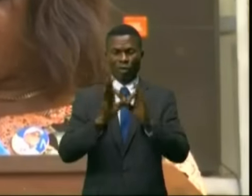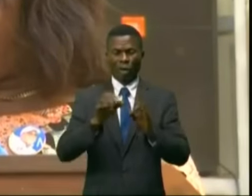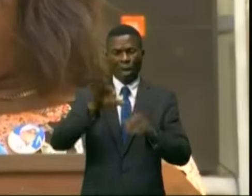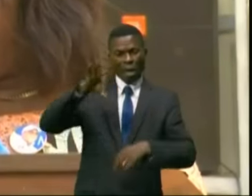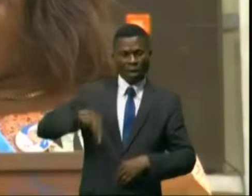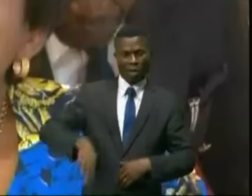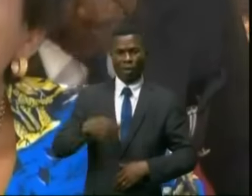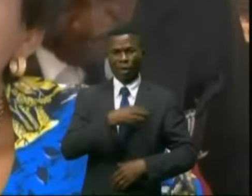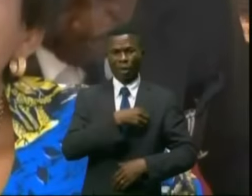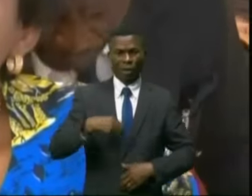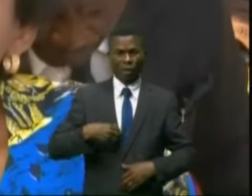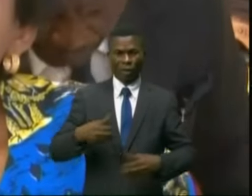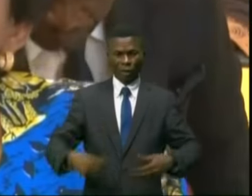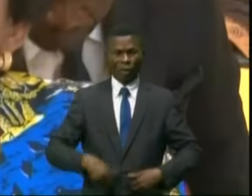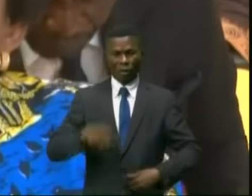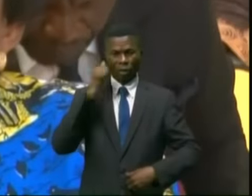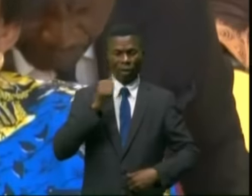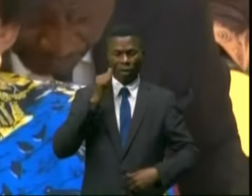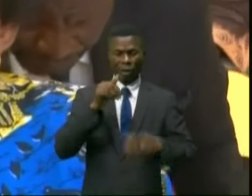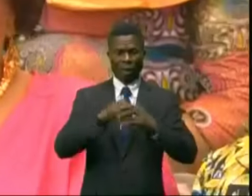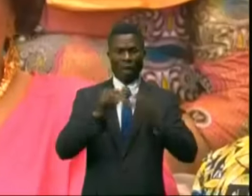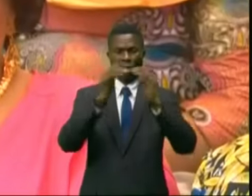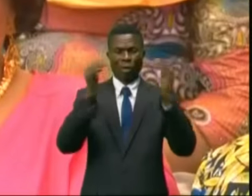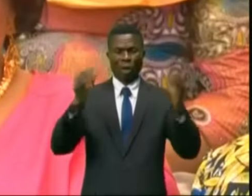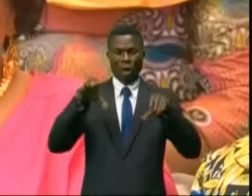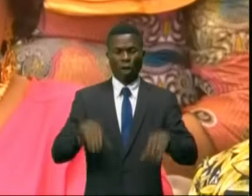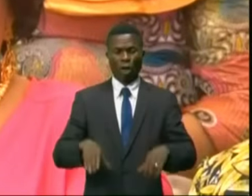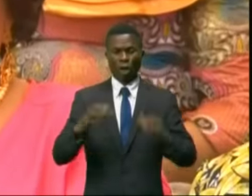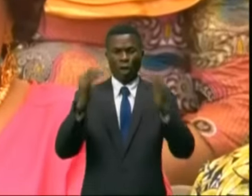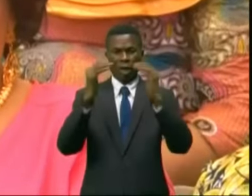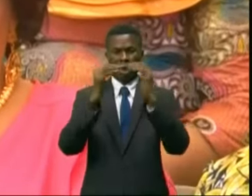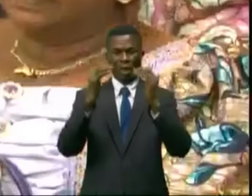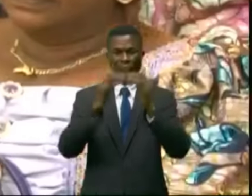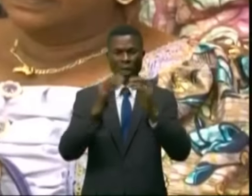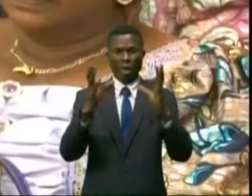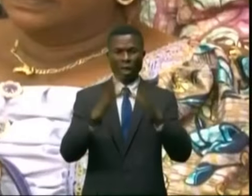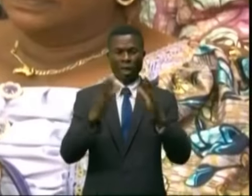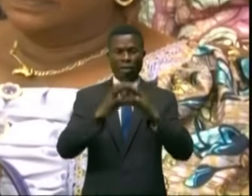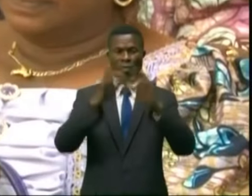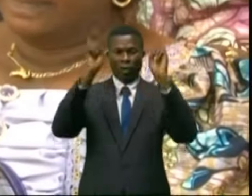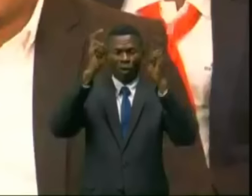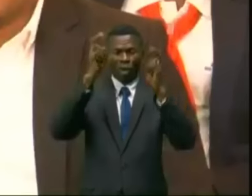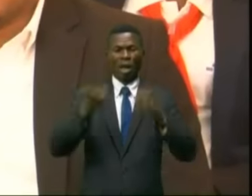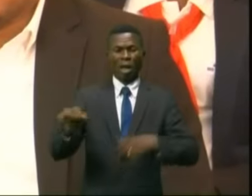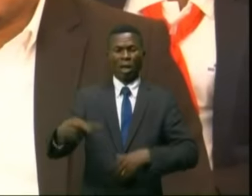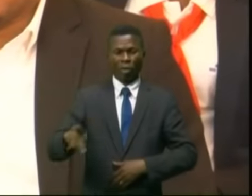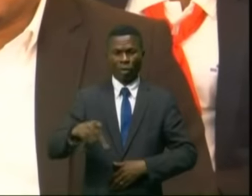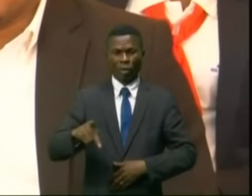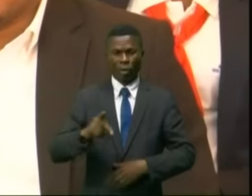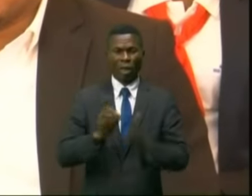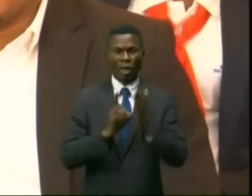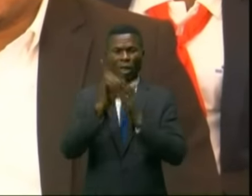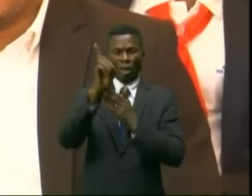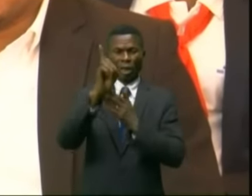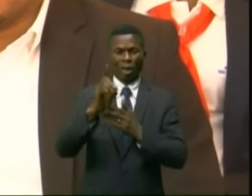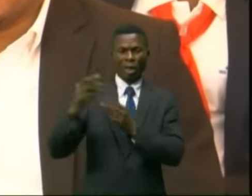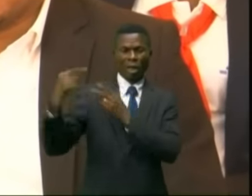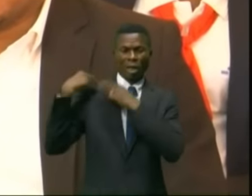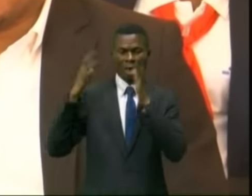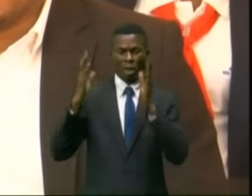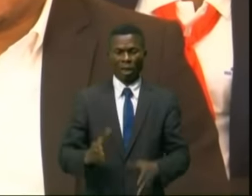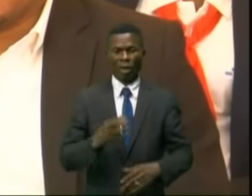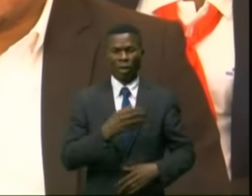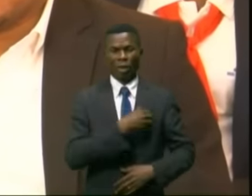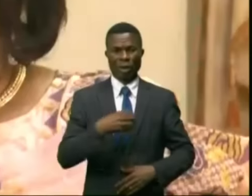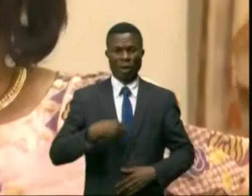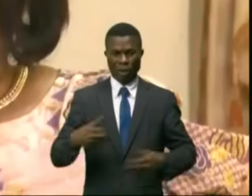faveur des femmes et des filles dans la paix. Pour un Congo paritaire, avec comme thème provincial, épanouissement et autonomisation de la